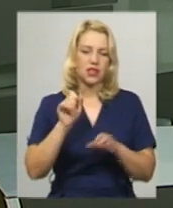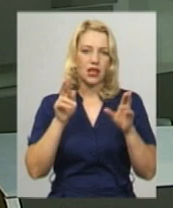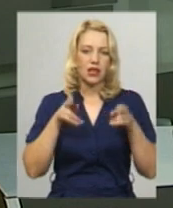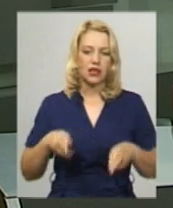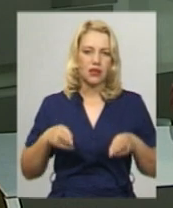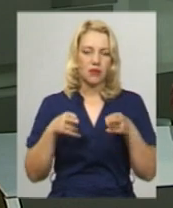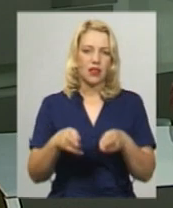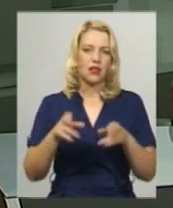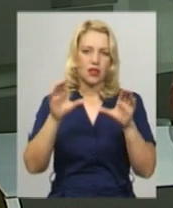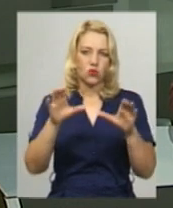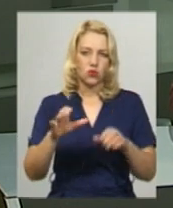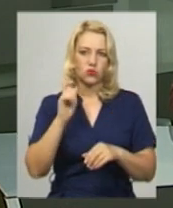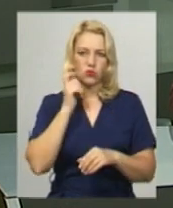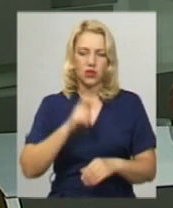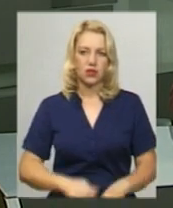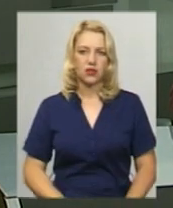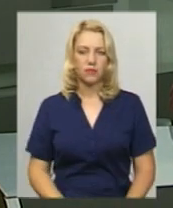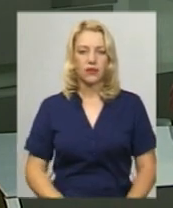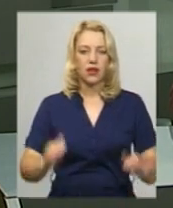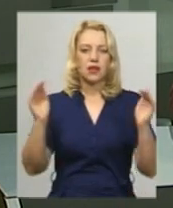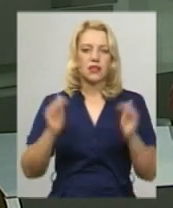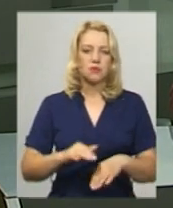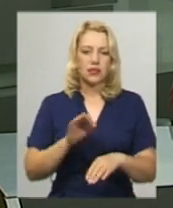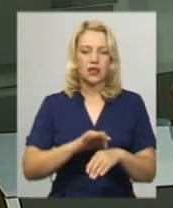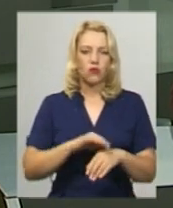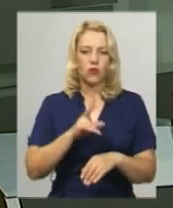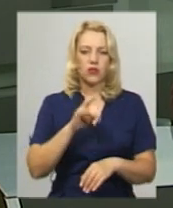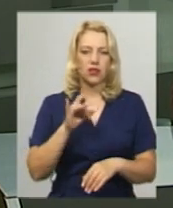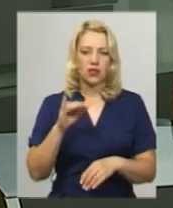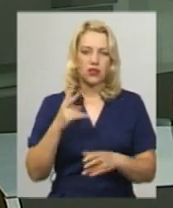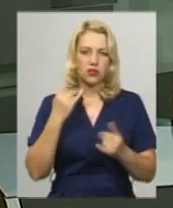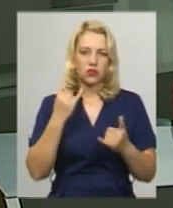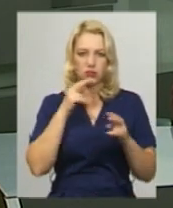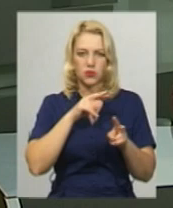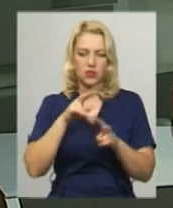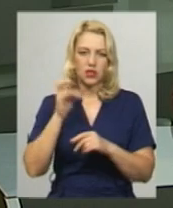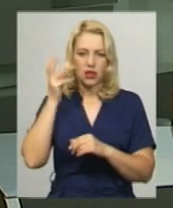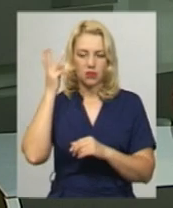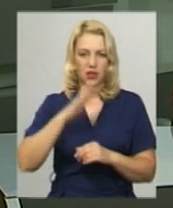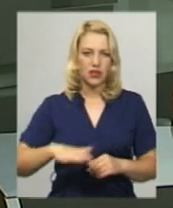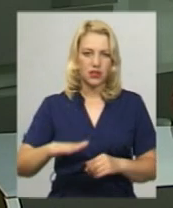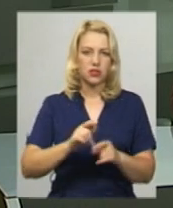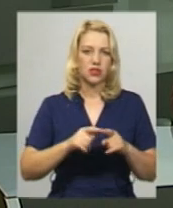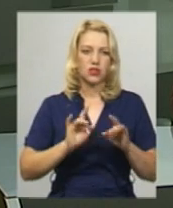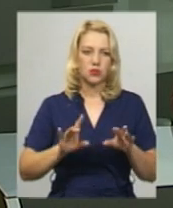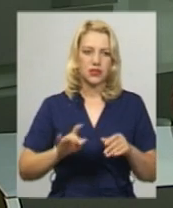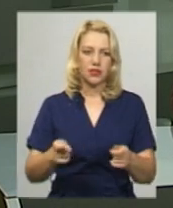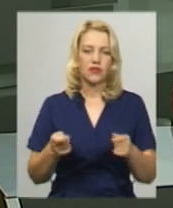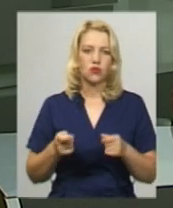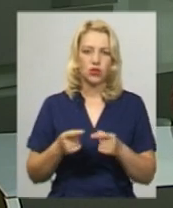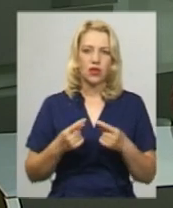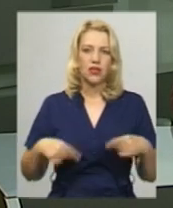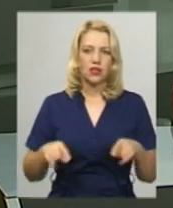України». Спад захворювання на Кір спостерігається на Хмельниччині. Про це повідомила завідувачка відділення організації